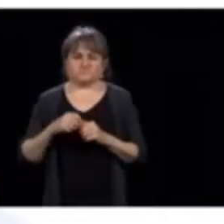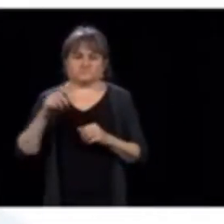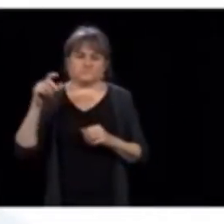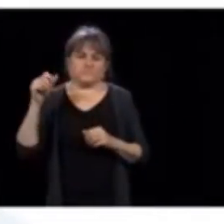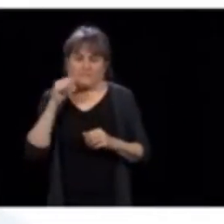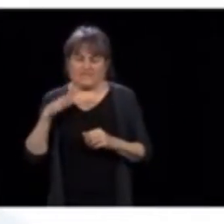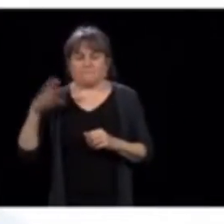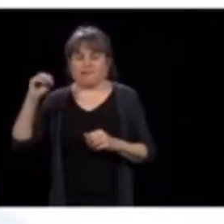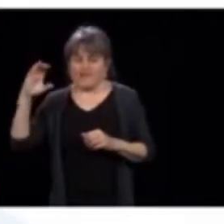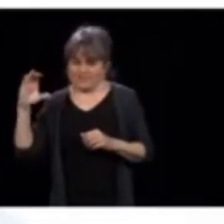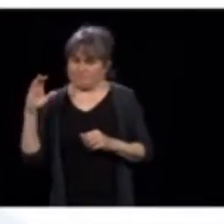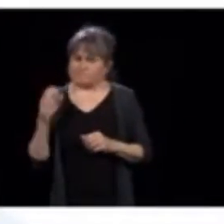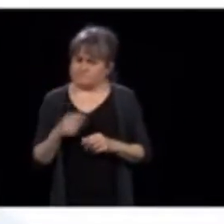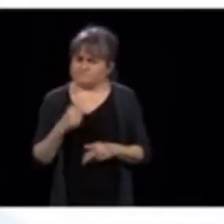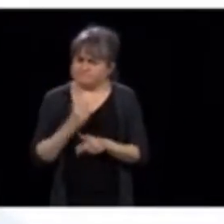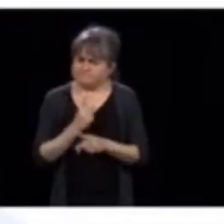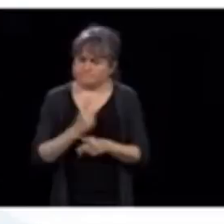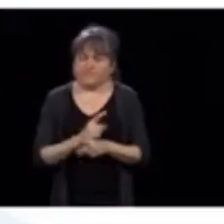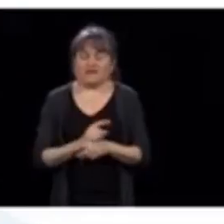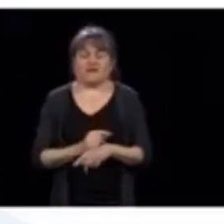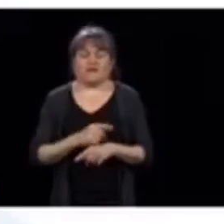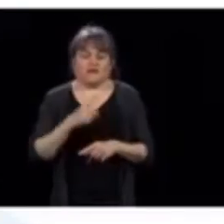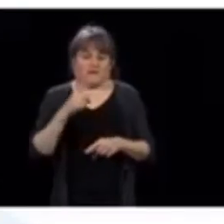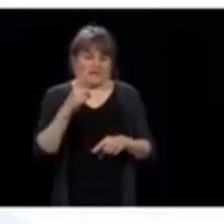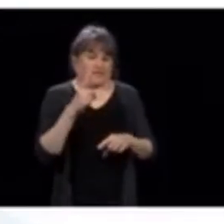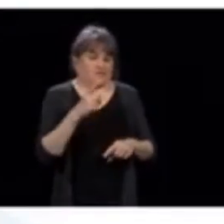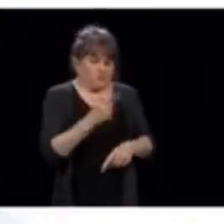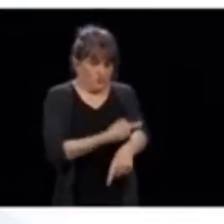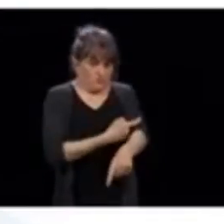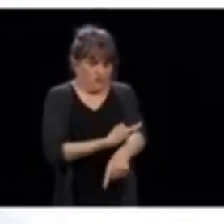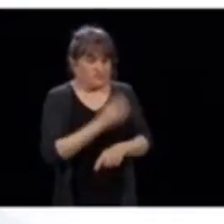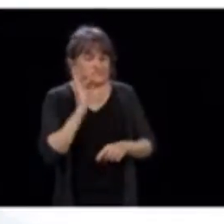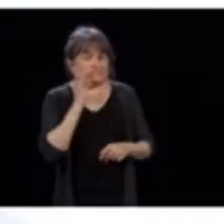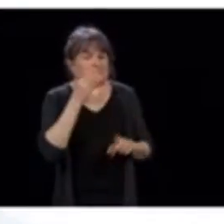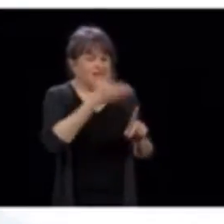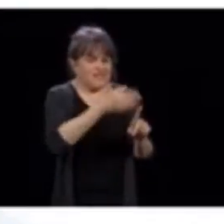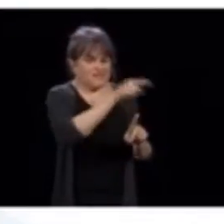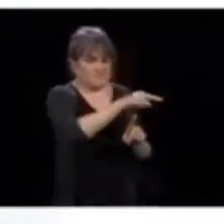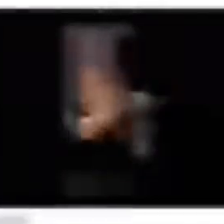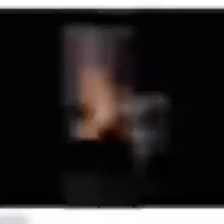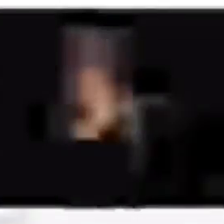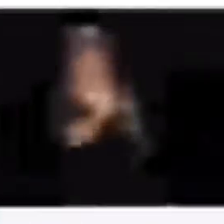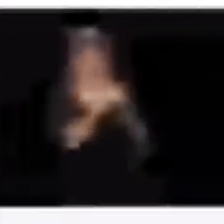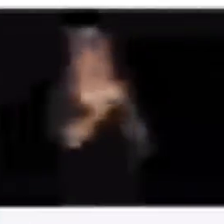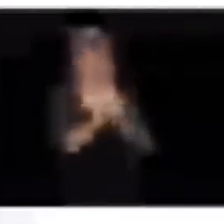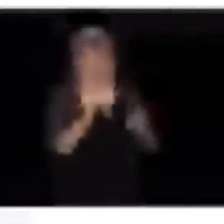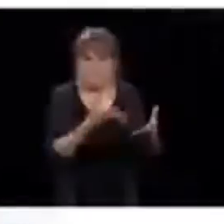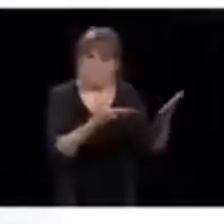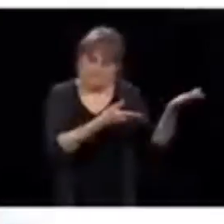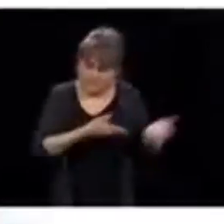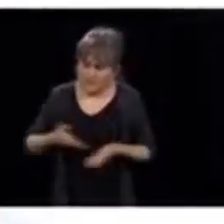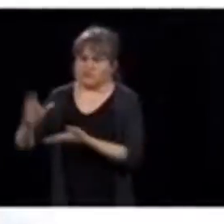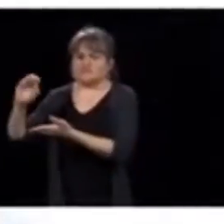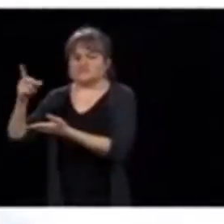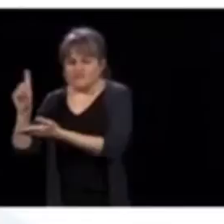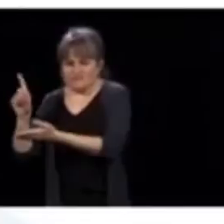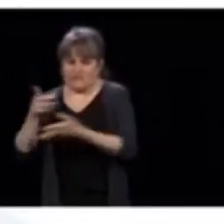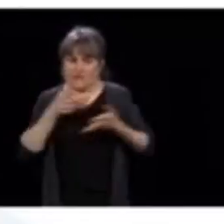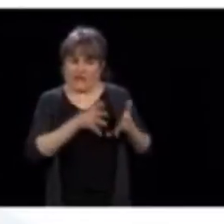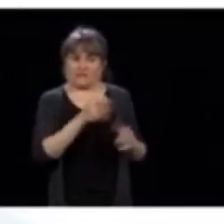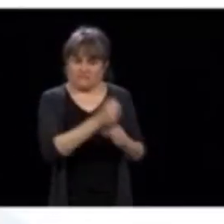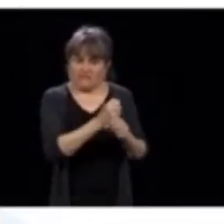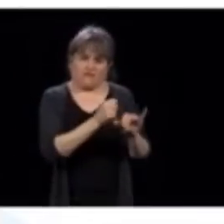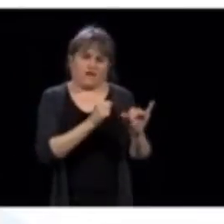Effectivement, les médecins spécialistes qui viennent dans les CHSLD, ce sont des médecins spécialistes qui sont inactifs, parce qu'on a délesté,